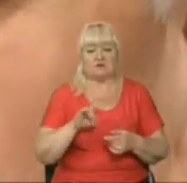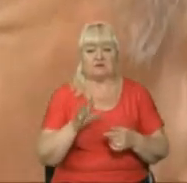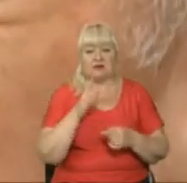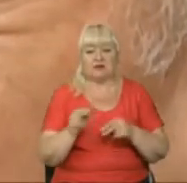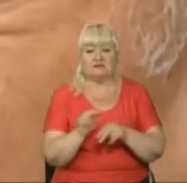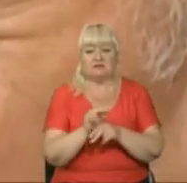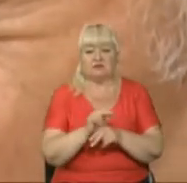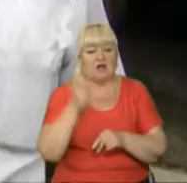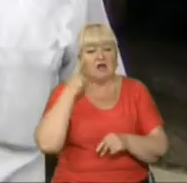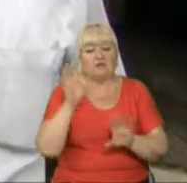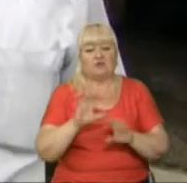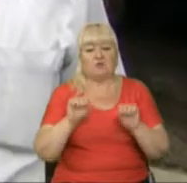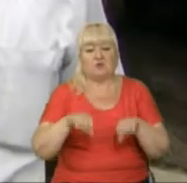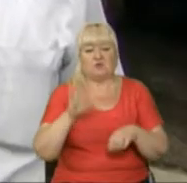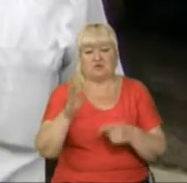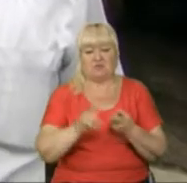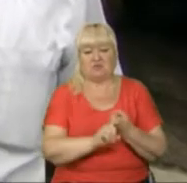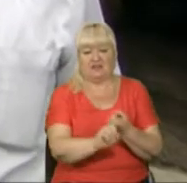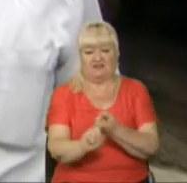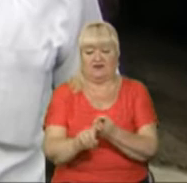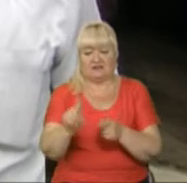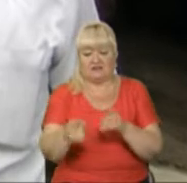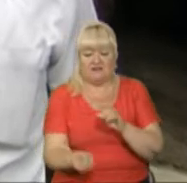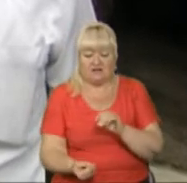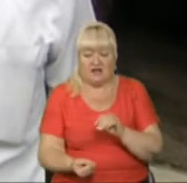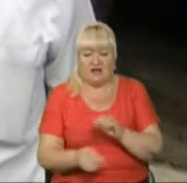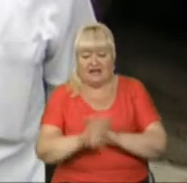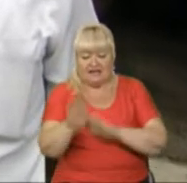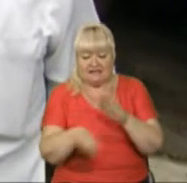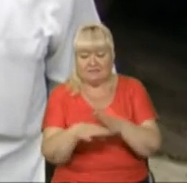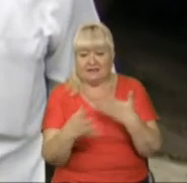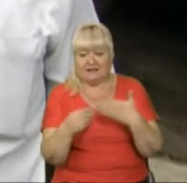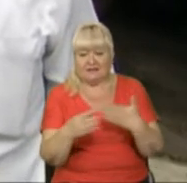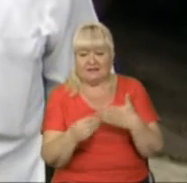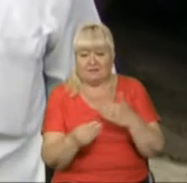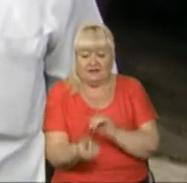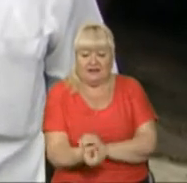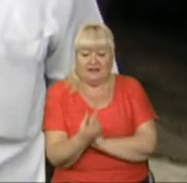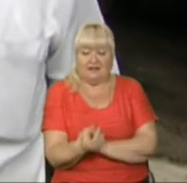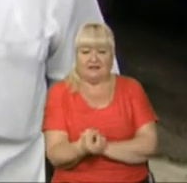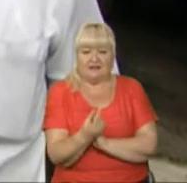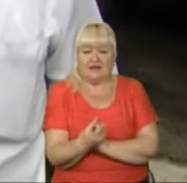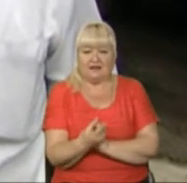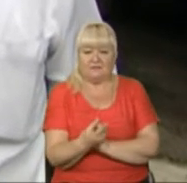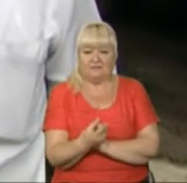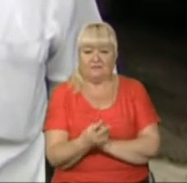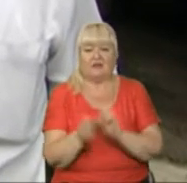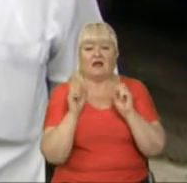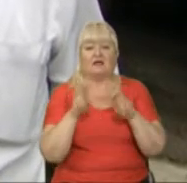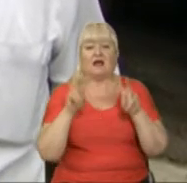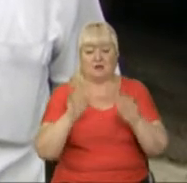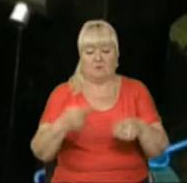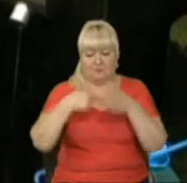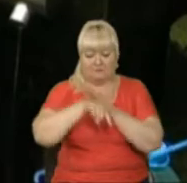Не думаю, що може бути інфекція, тому що вона з-під землі йде. І під землю вряд чи можна